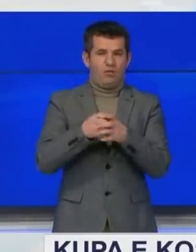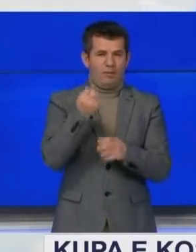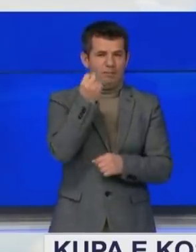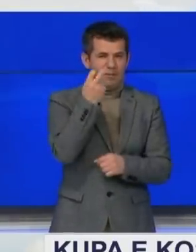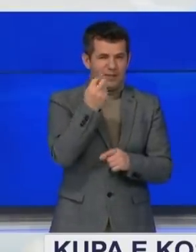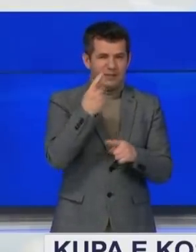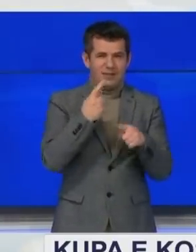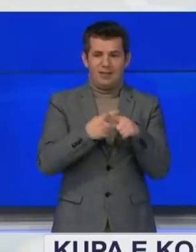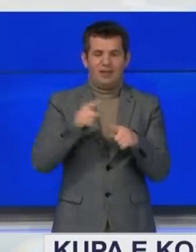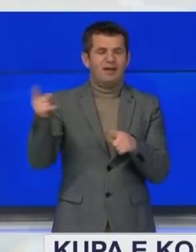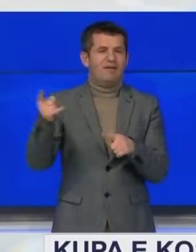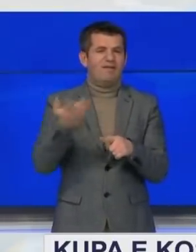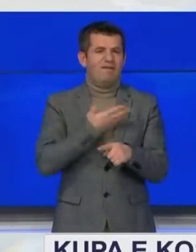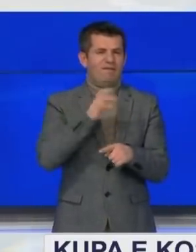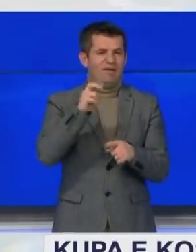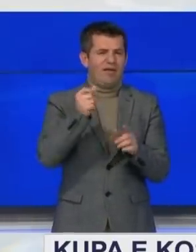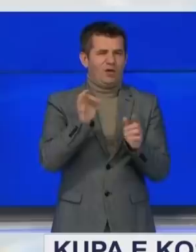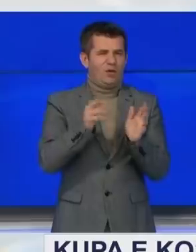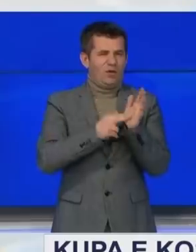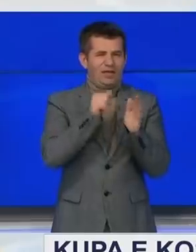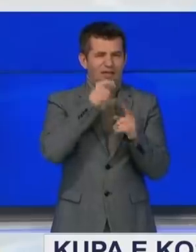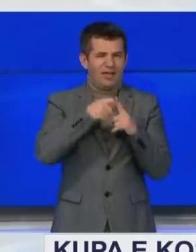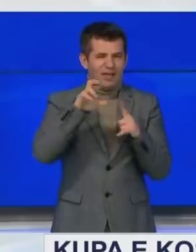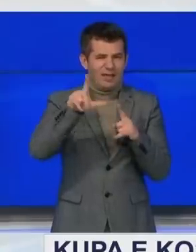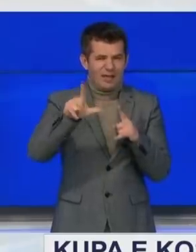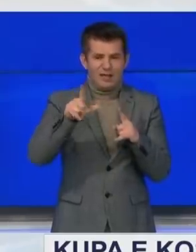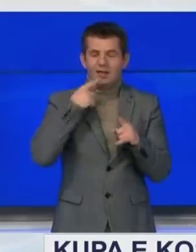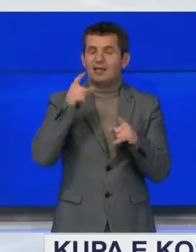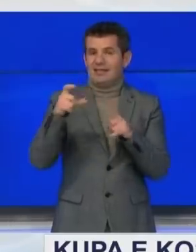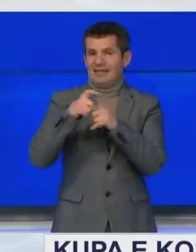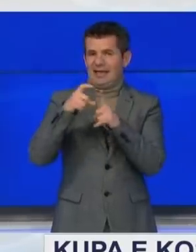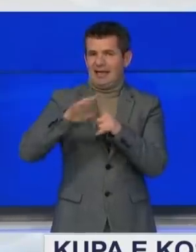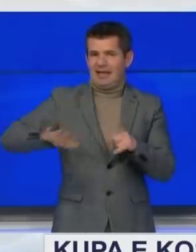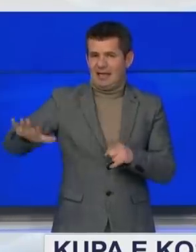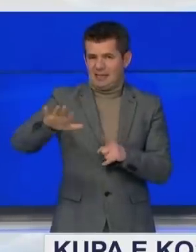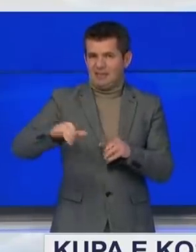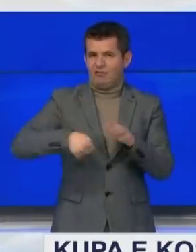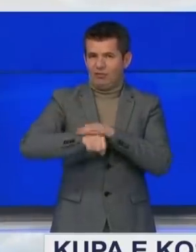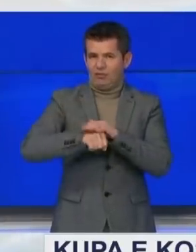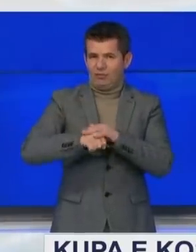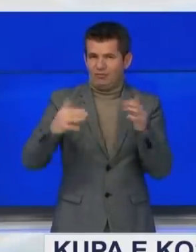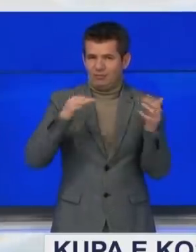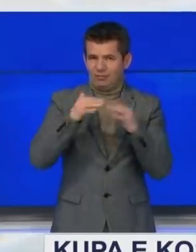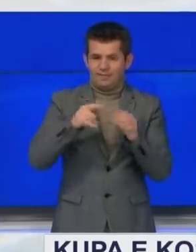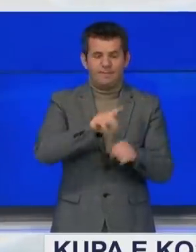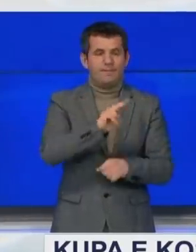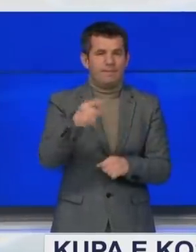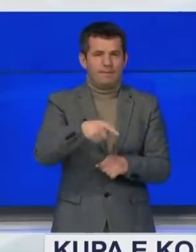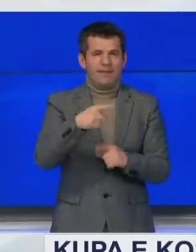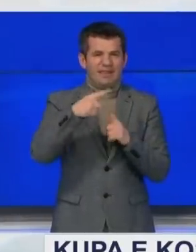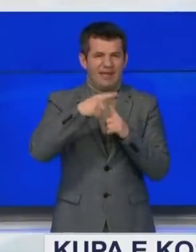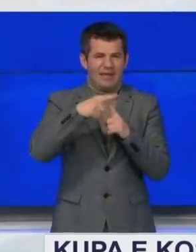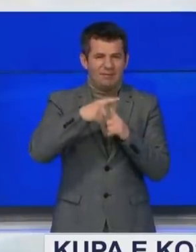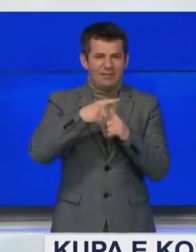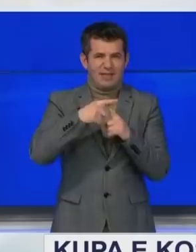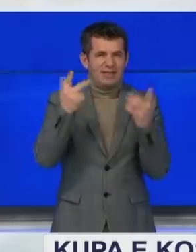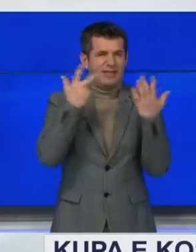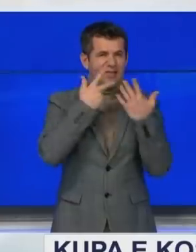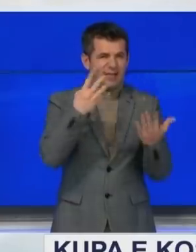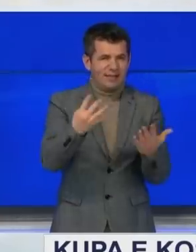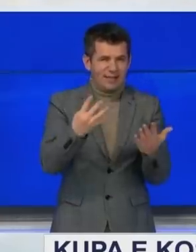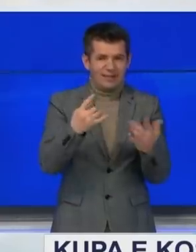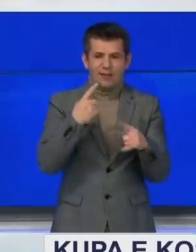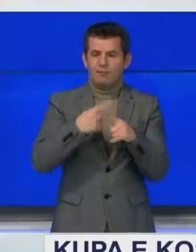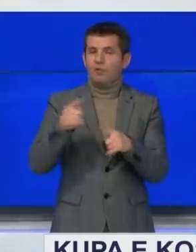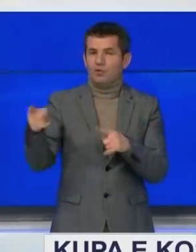Prishtinës dhe Feronikellit dhe ishje dhe të zhvillohën në Drenas. Ndërkono për balit tjera dhe të balafachon trepqat të djetë e nëndë dhe